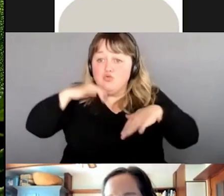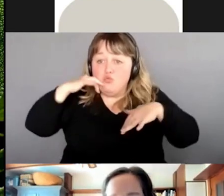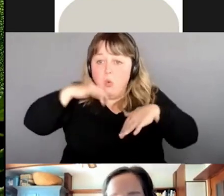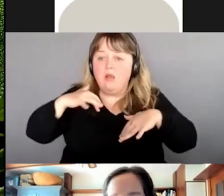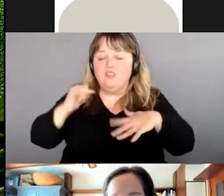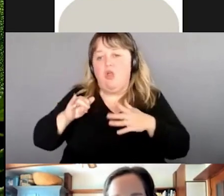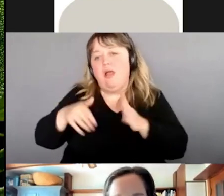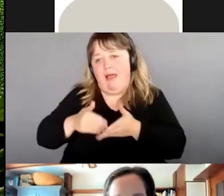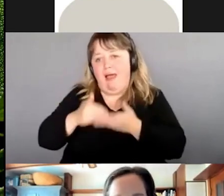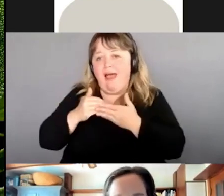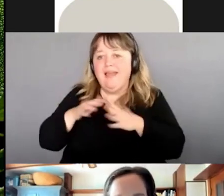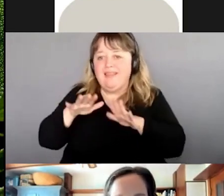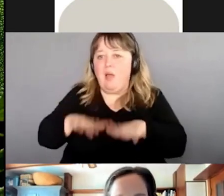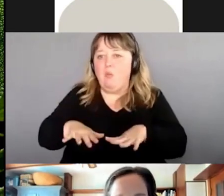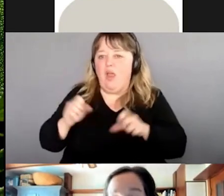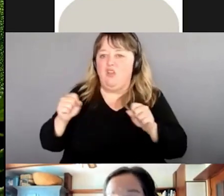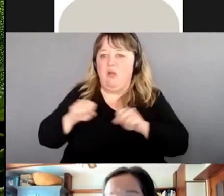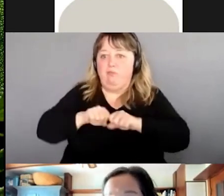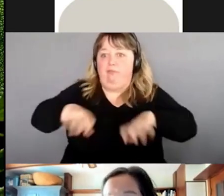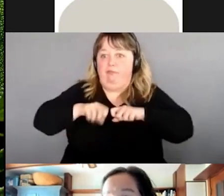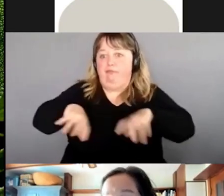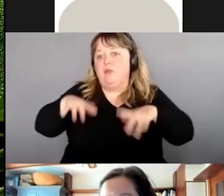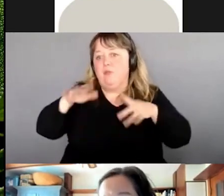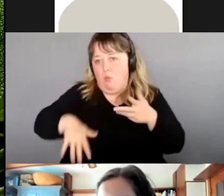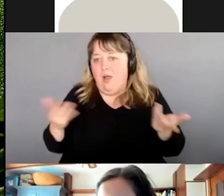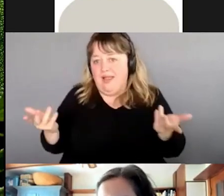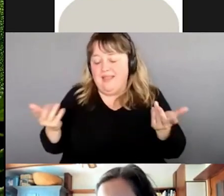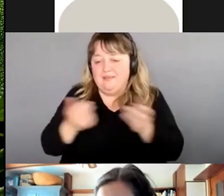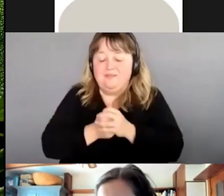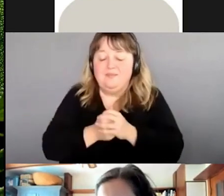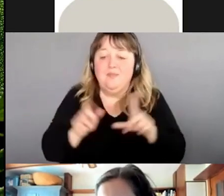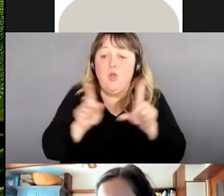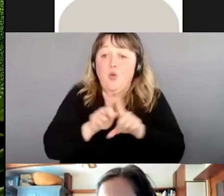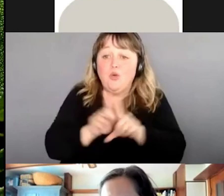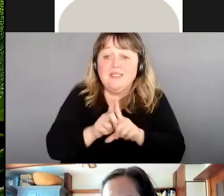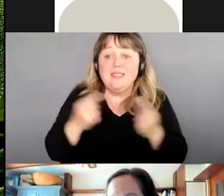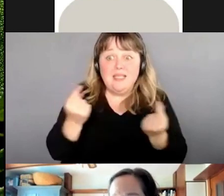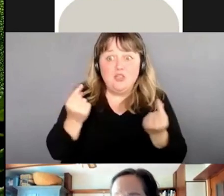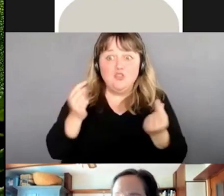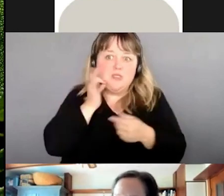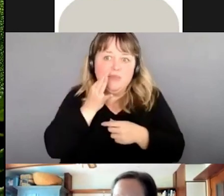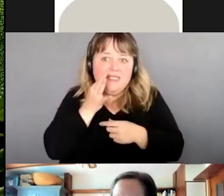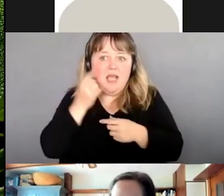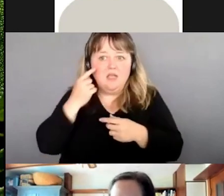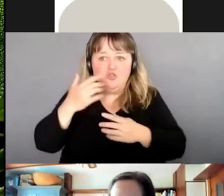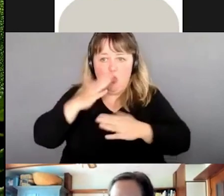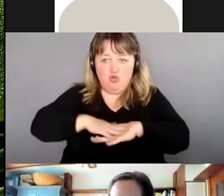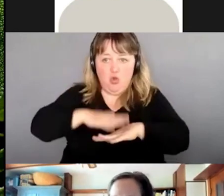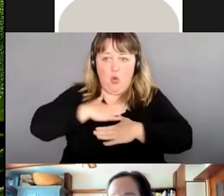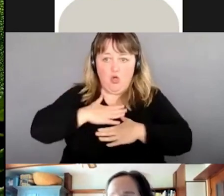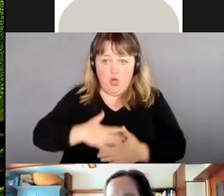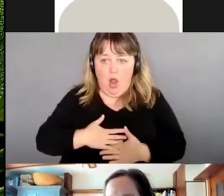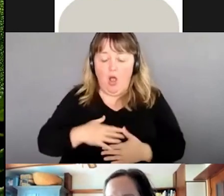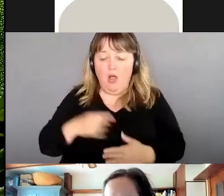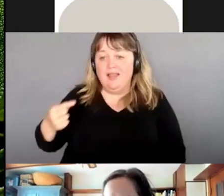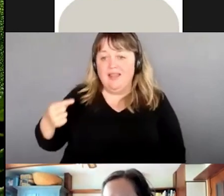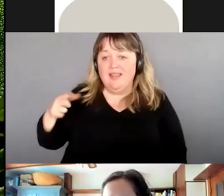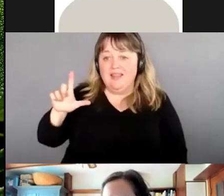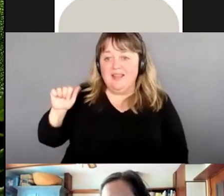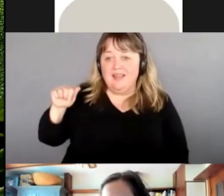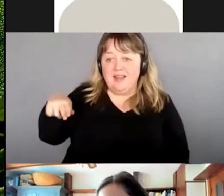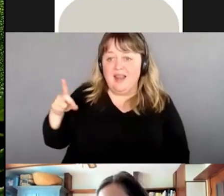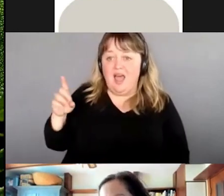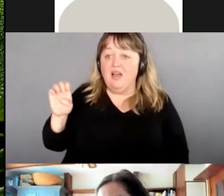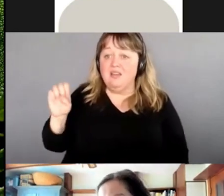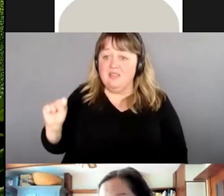Et, un fait anatomique intéressant, c'est que les glandes lactifères